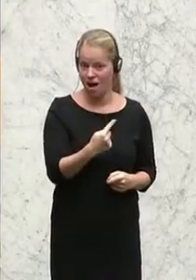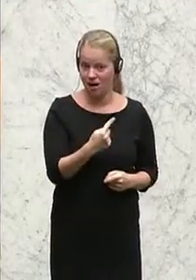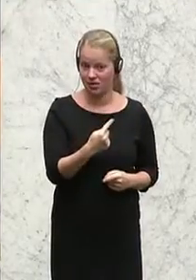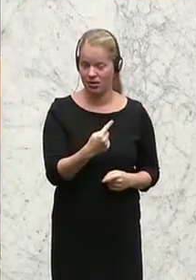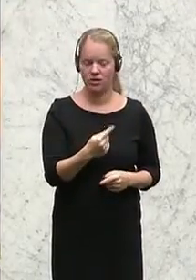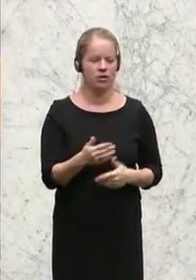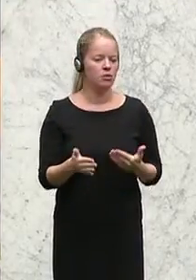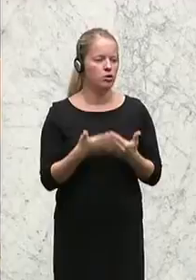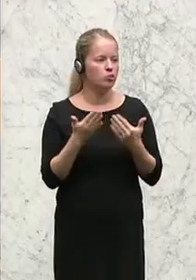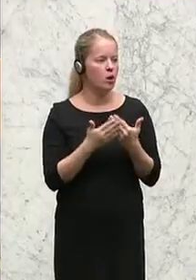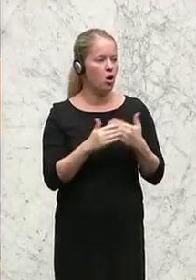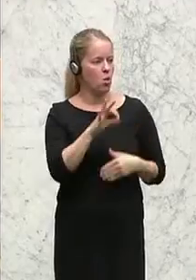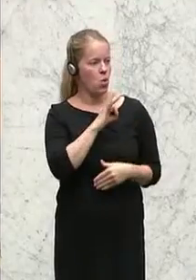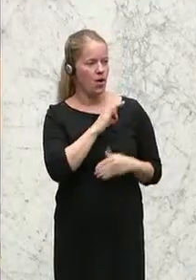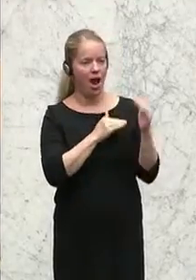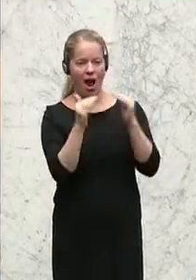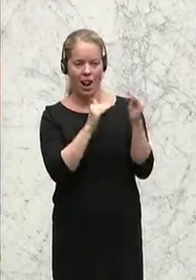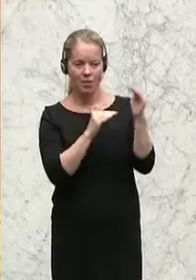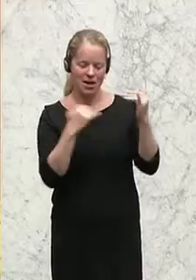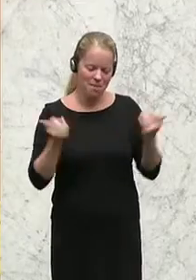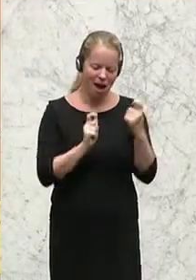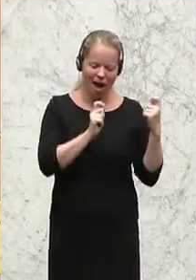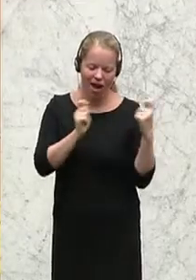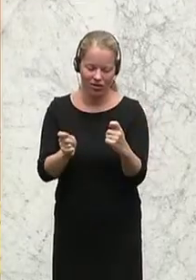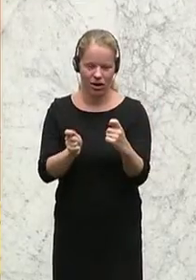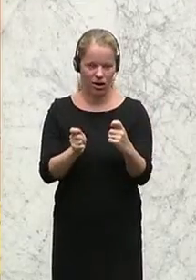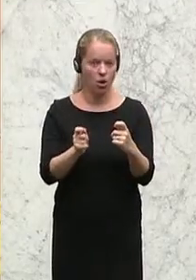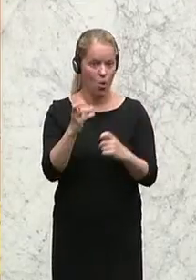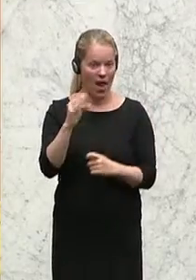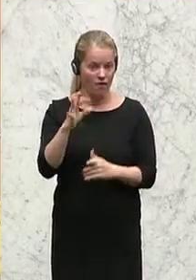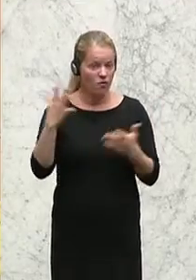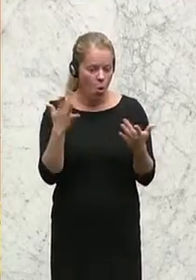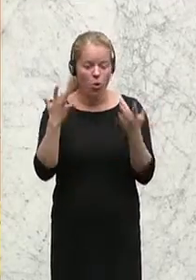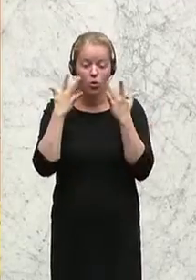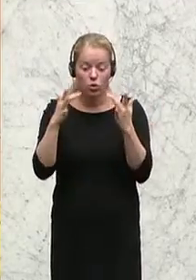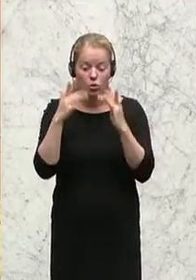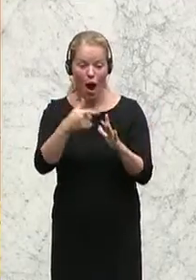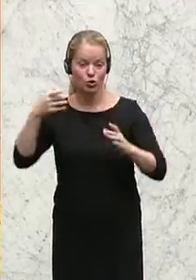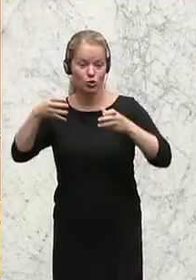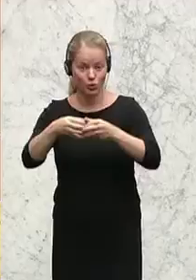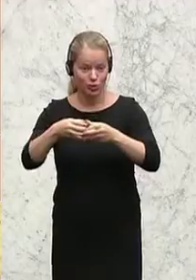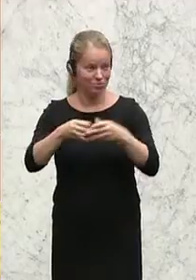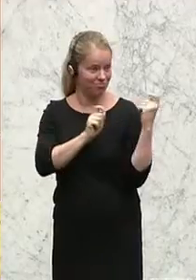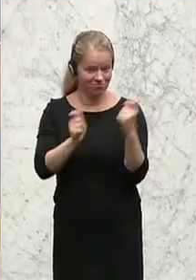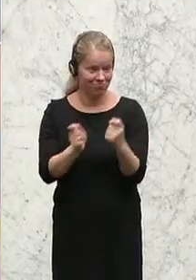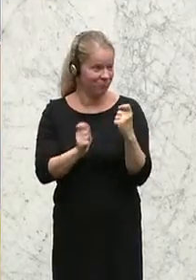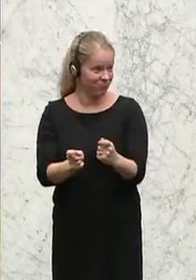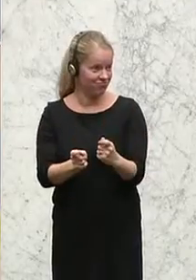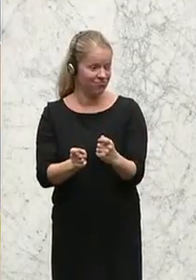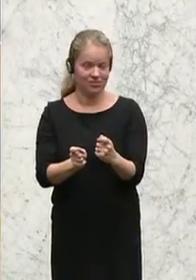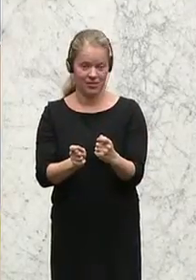der Kollege Alm sämtliche Anträge zum ORF im Kulturausschuss einbringt, dann bekennt er sich ja fast dazu. Und